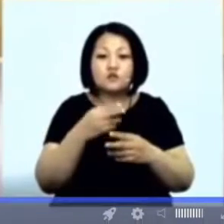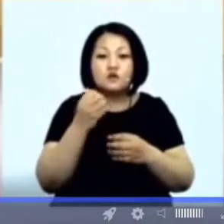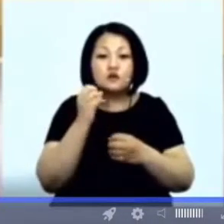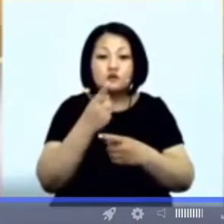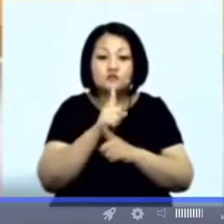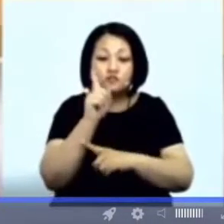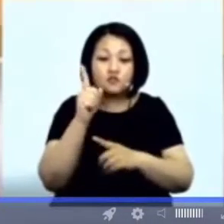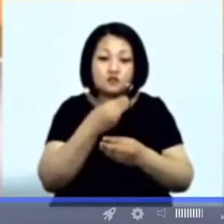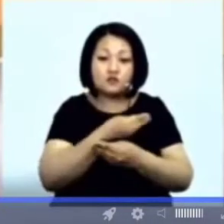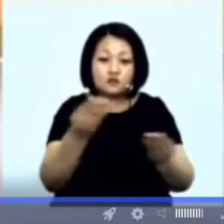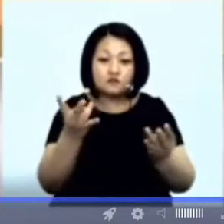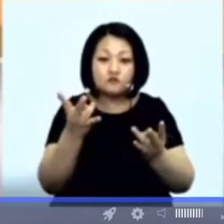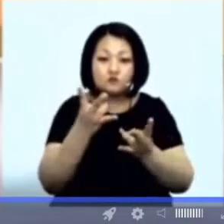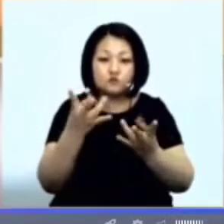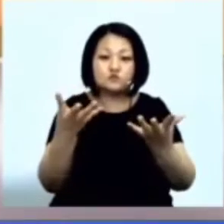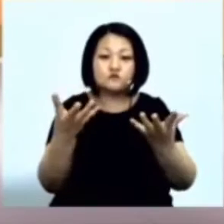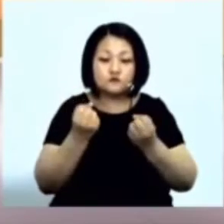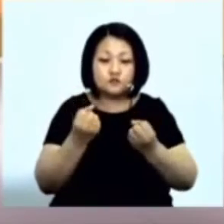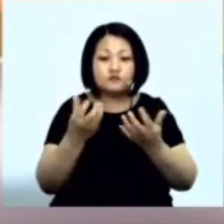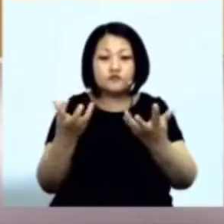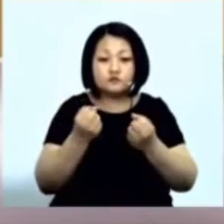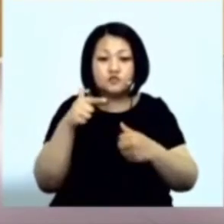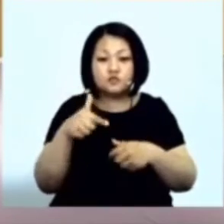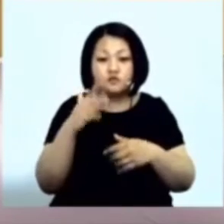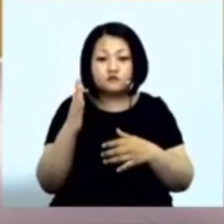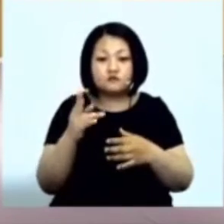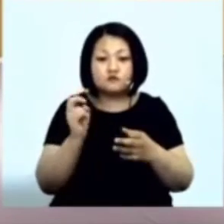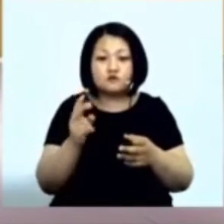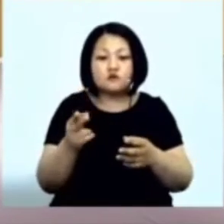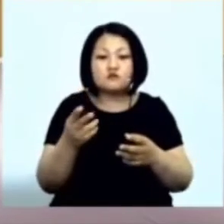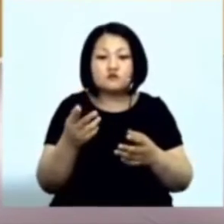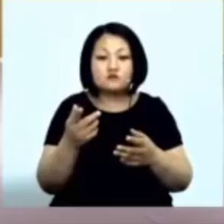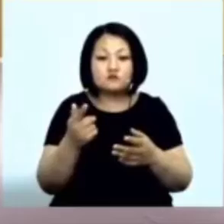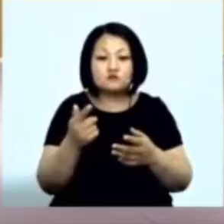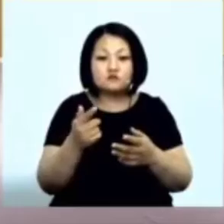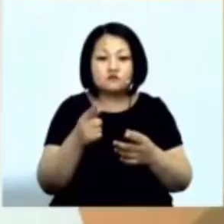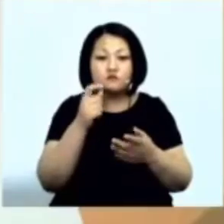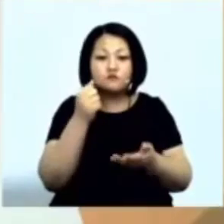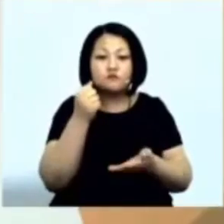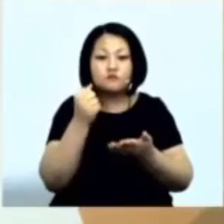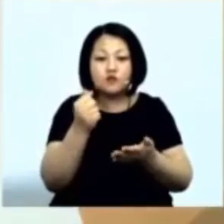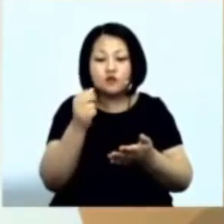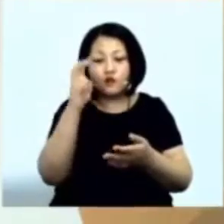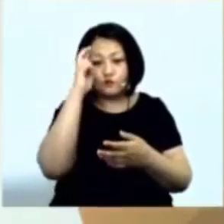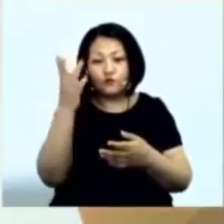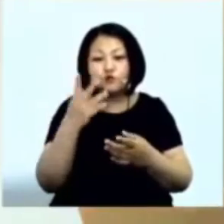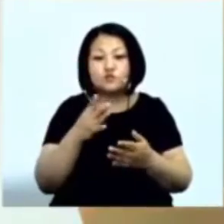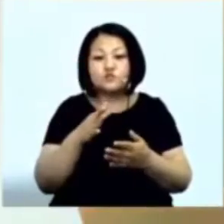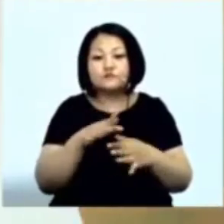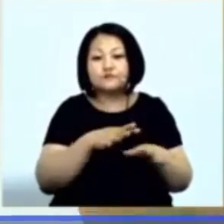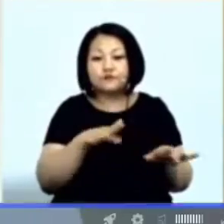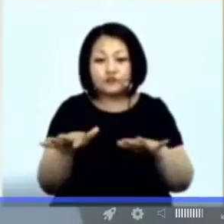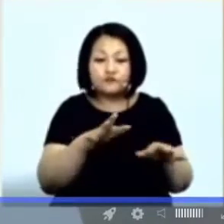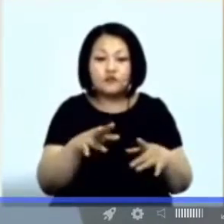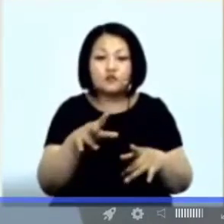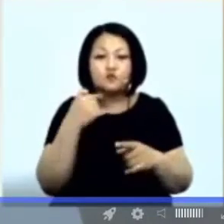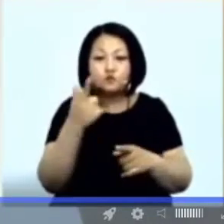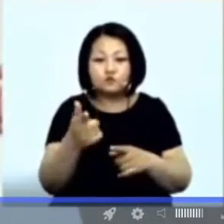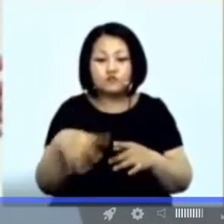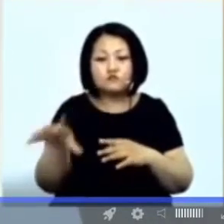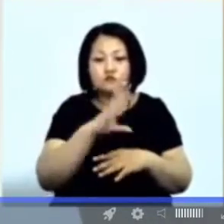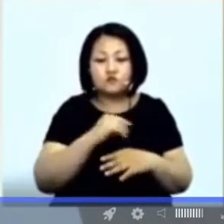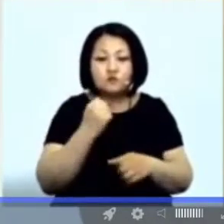Берите Гринвей Как особую Благость Подарок Божий Двигайтесь И у вас все получится